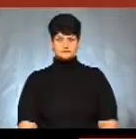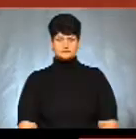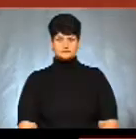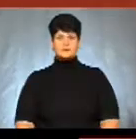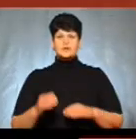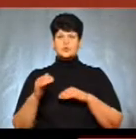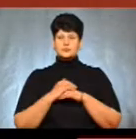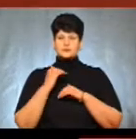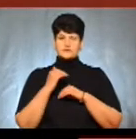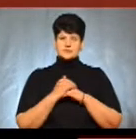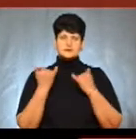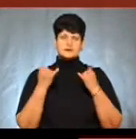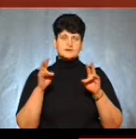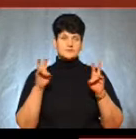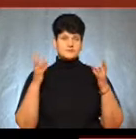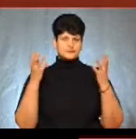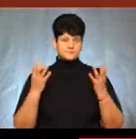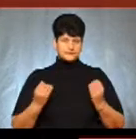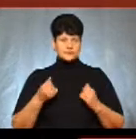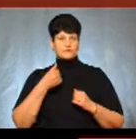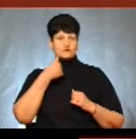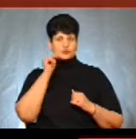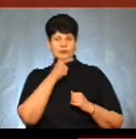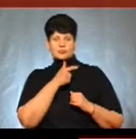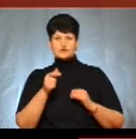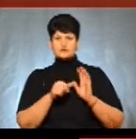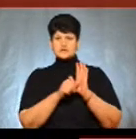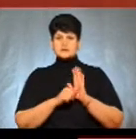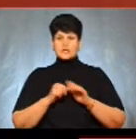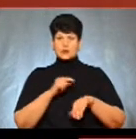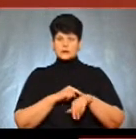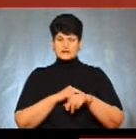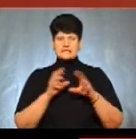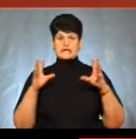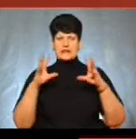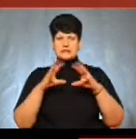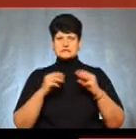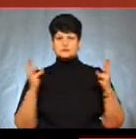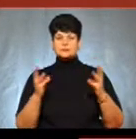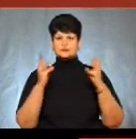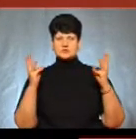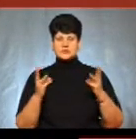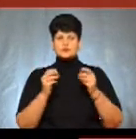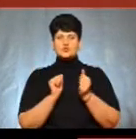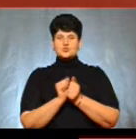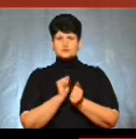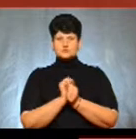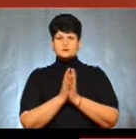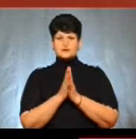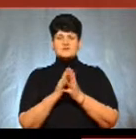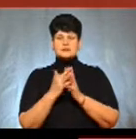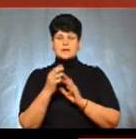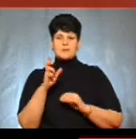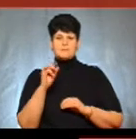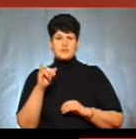Доброго вечора! В ефірі тема дня. Вчора протягом шести годин гасили пожежу сухої трави у селі Біла поблизу Тернополя.